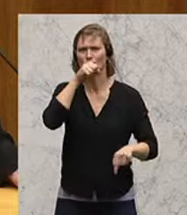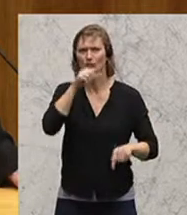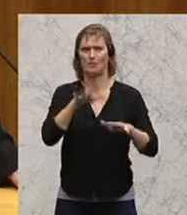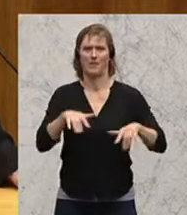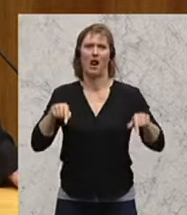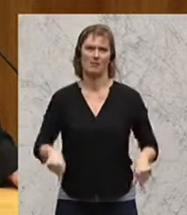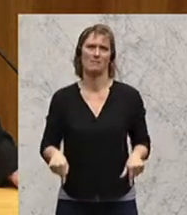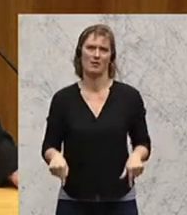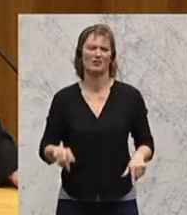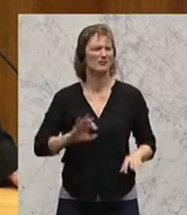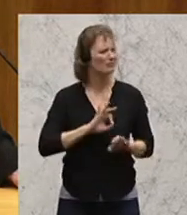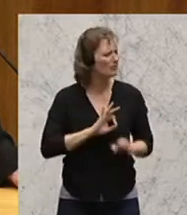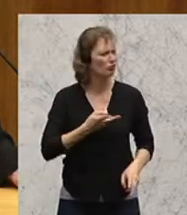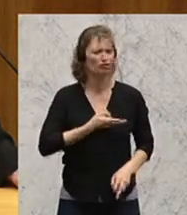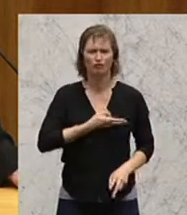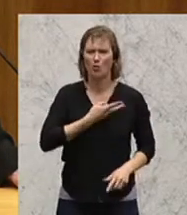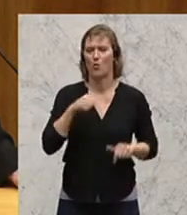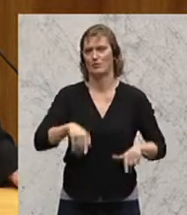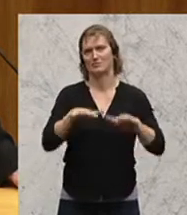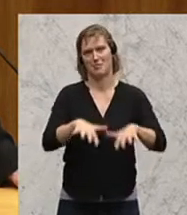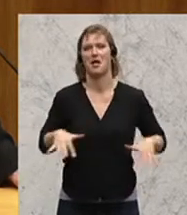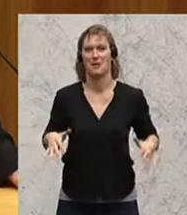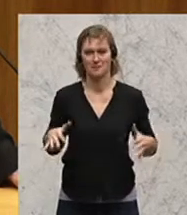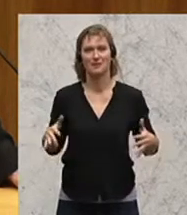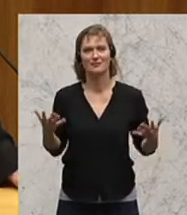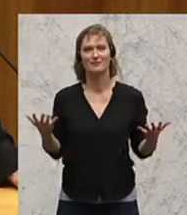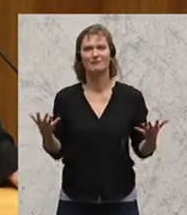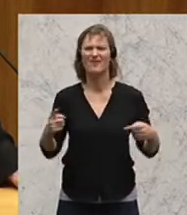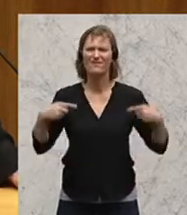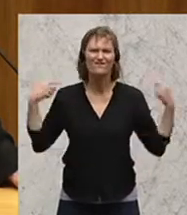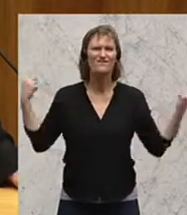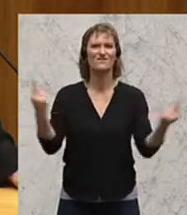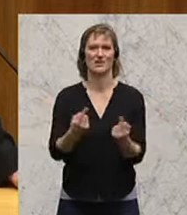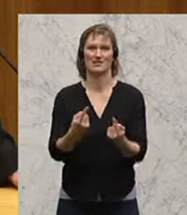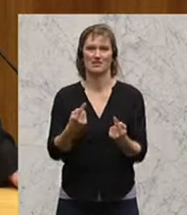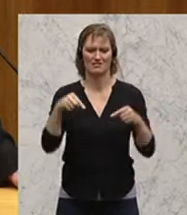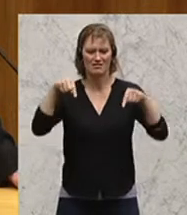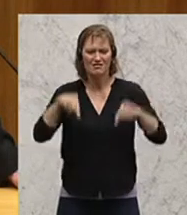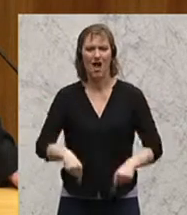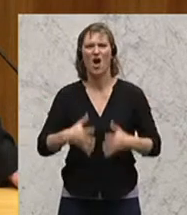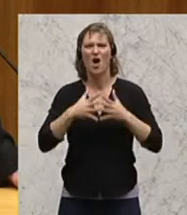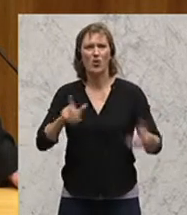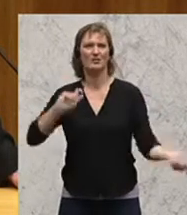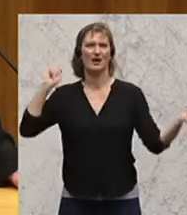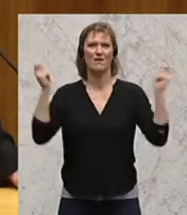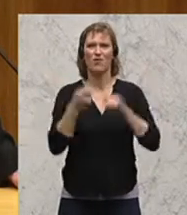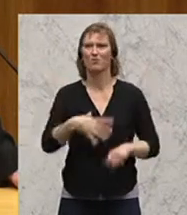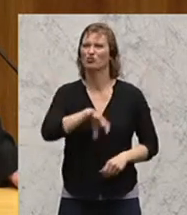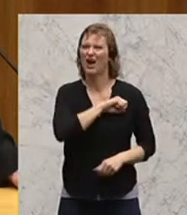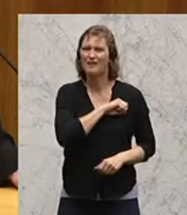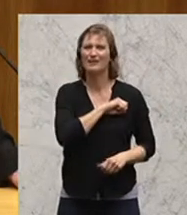persönlich sehr, sehr stolz auf dieses Parlament. Wir schaffen die größte Reform der parlamentarischen